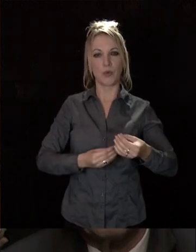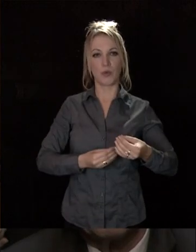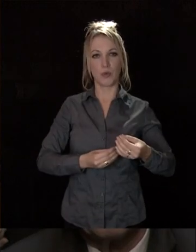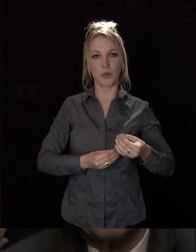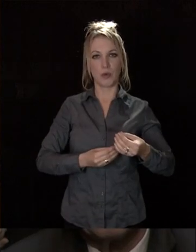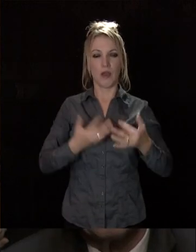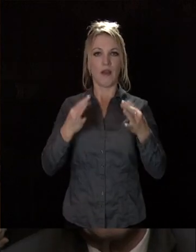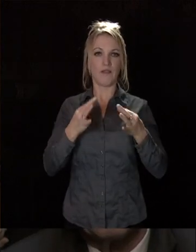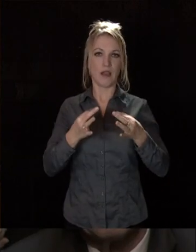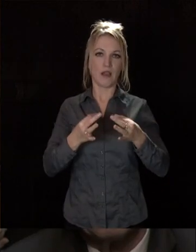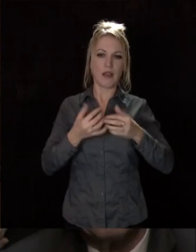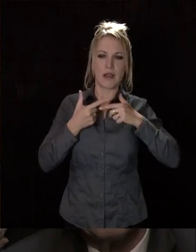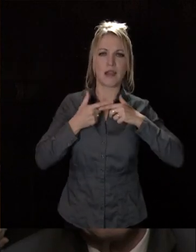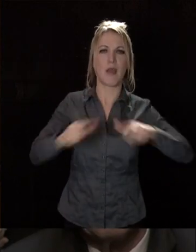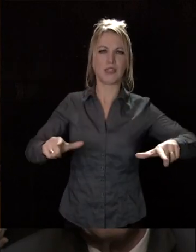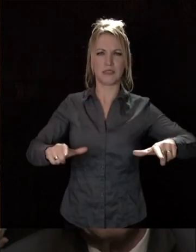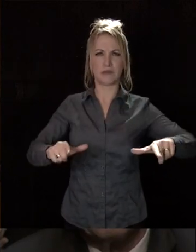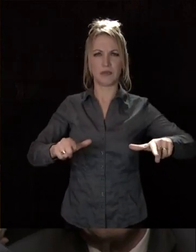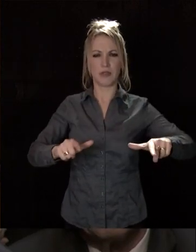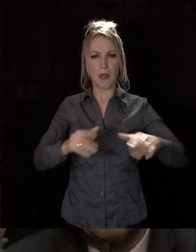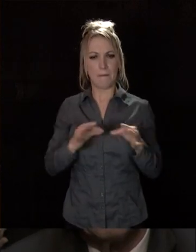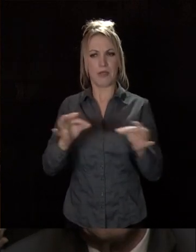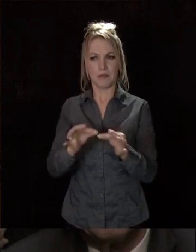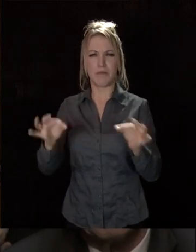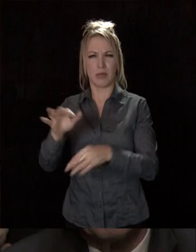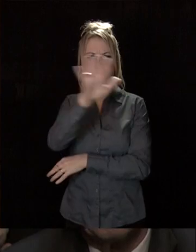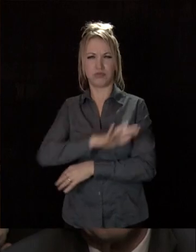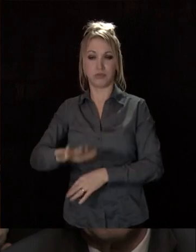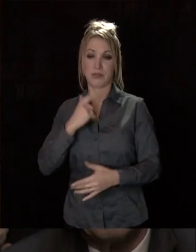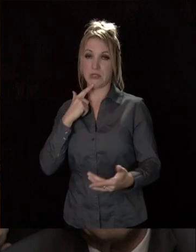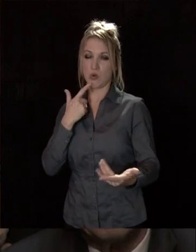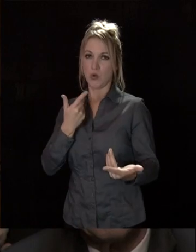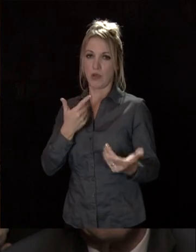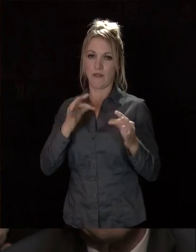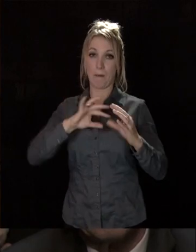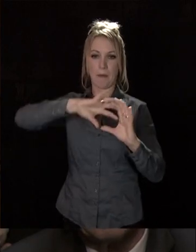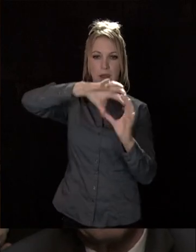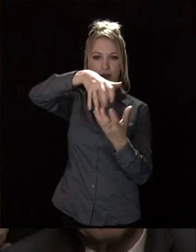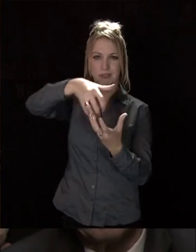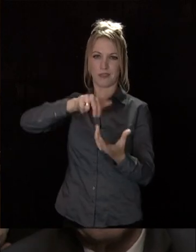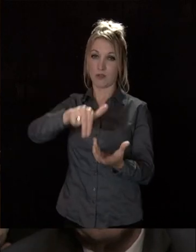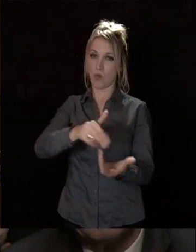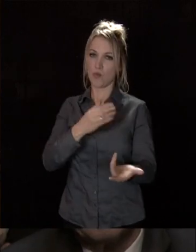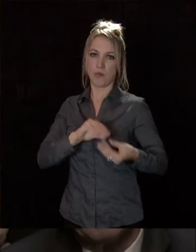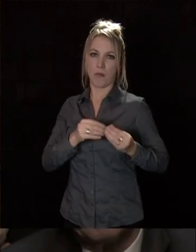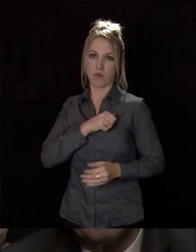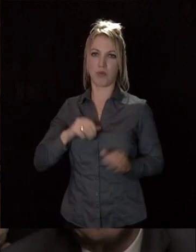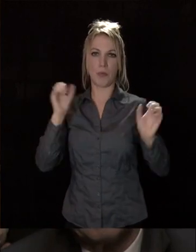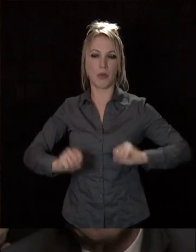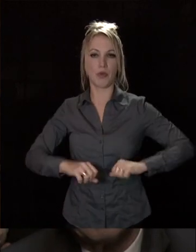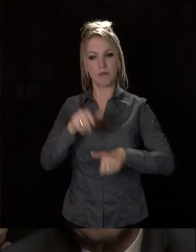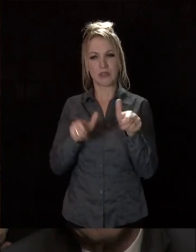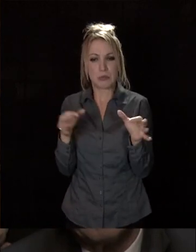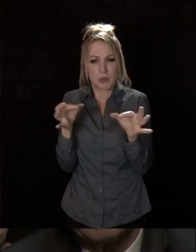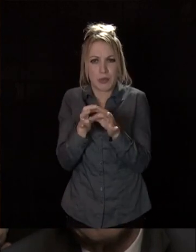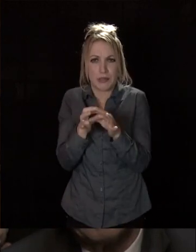néolibéralisme qui déferle sur nos pays, menaçant jusqu'à l'avenir même de notre planète, dans ce monde où une minorité